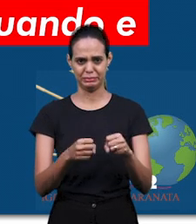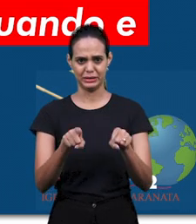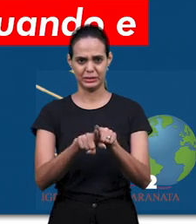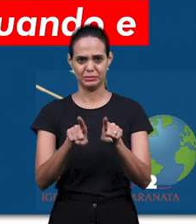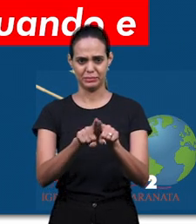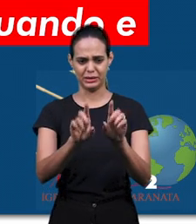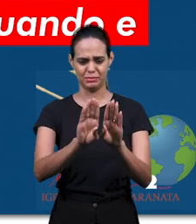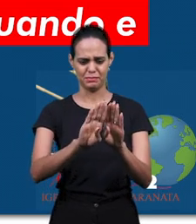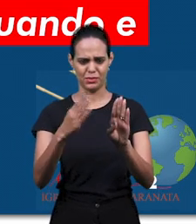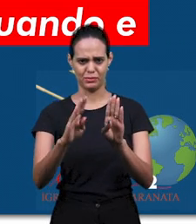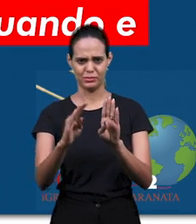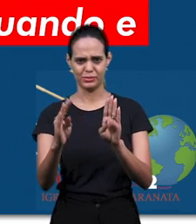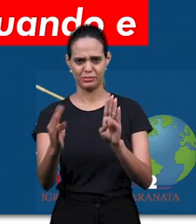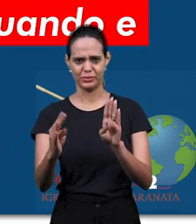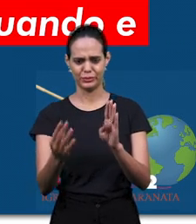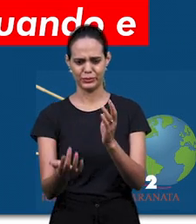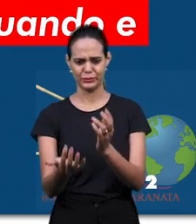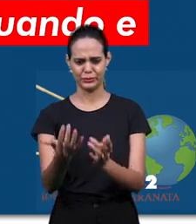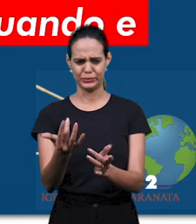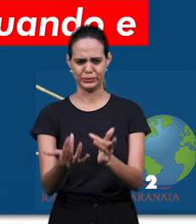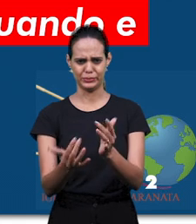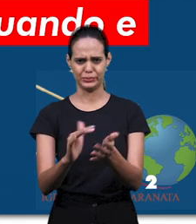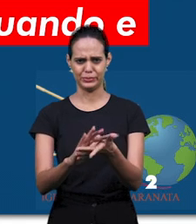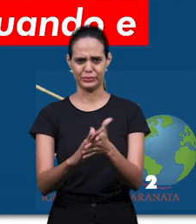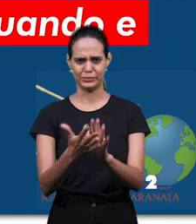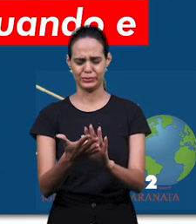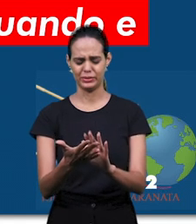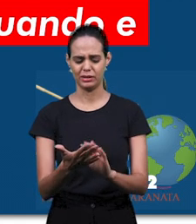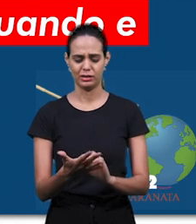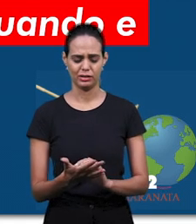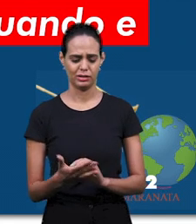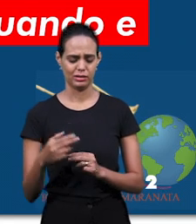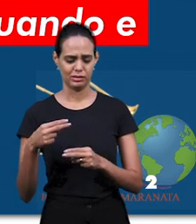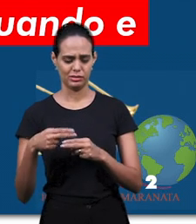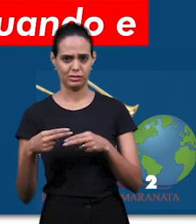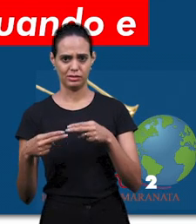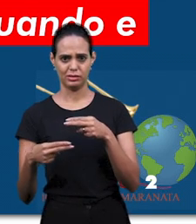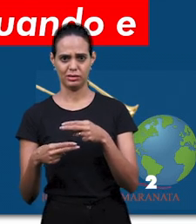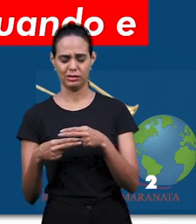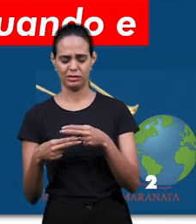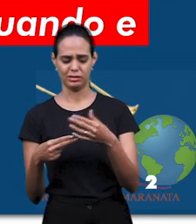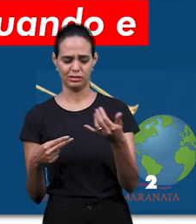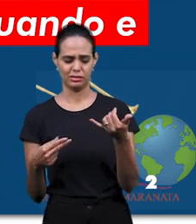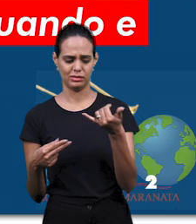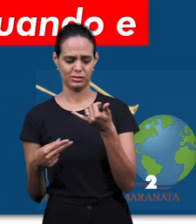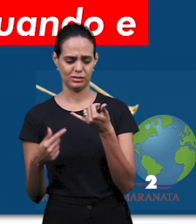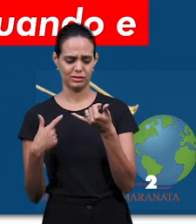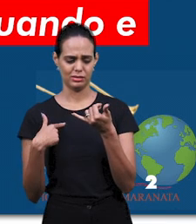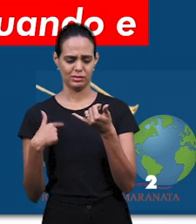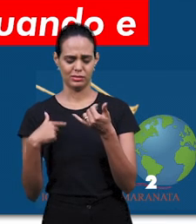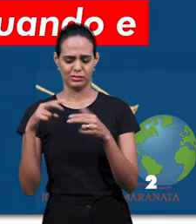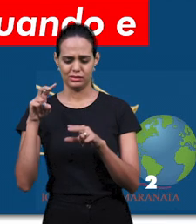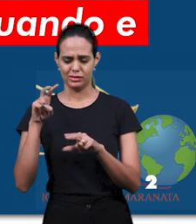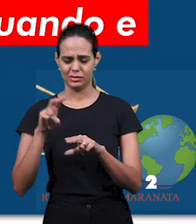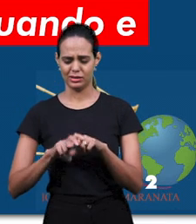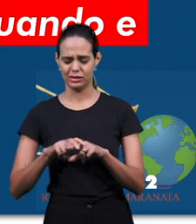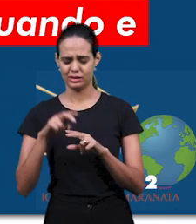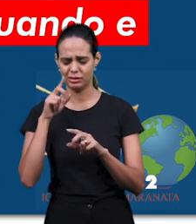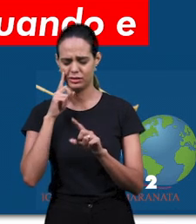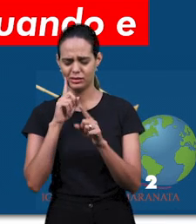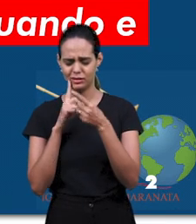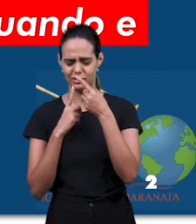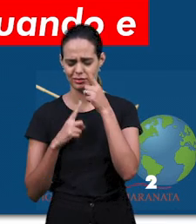и ворота его сожжены огнем. Услышав эти слова, я сел и заплакал, и печален был несколько